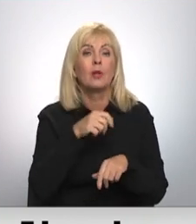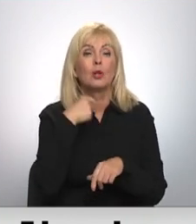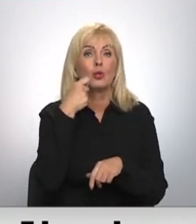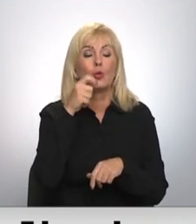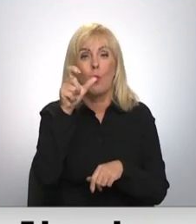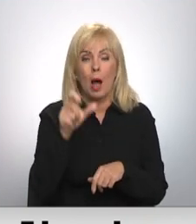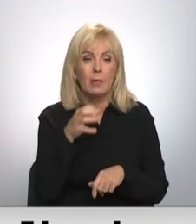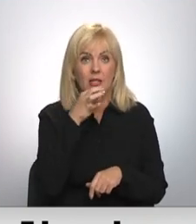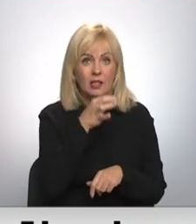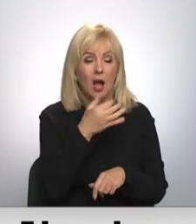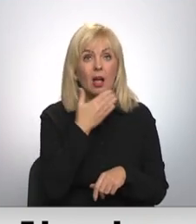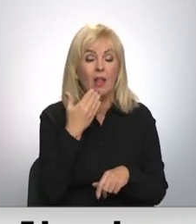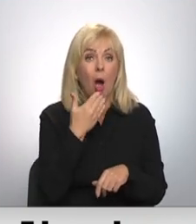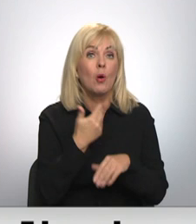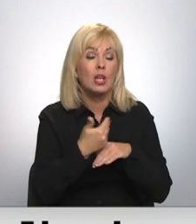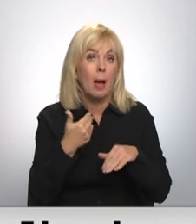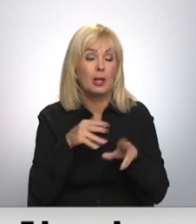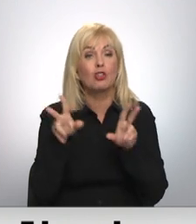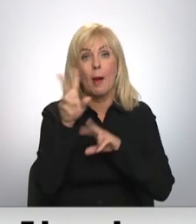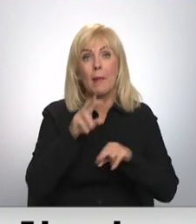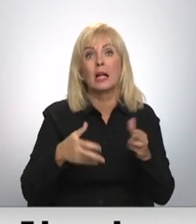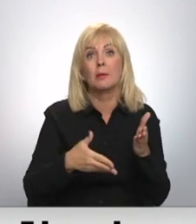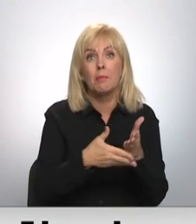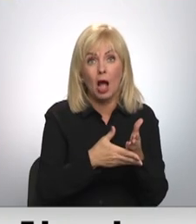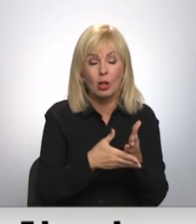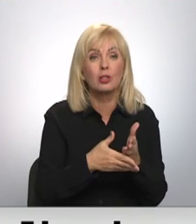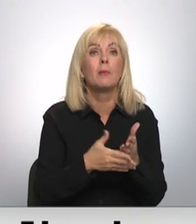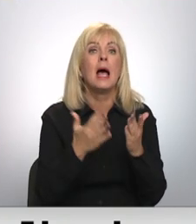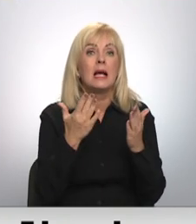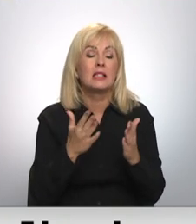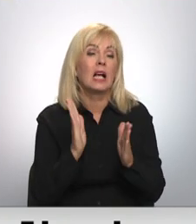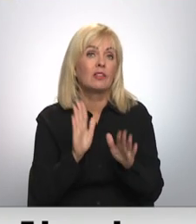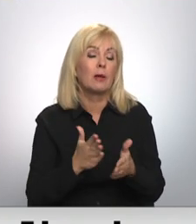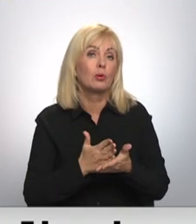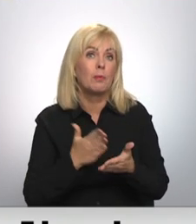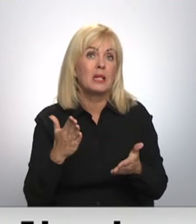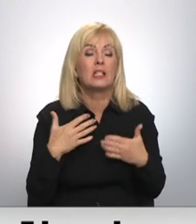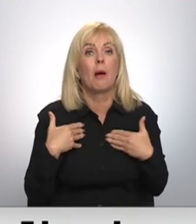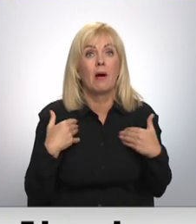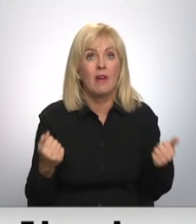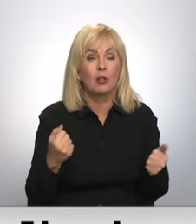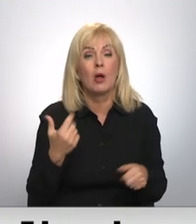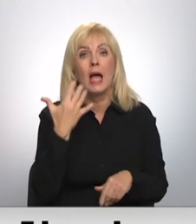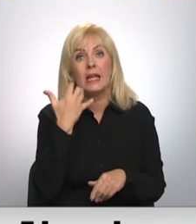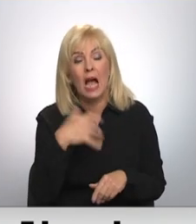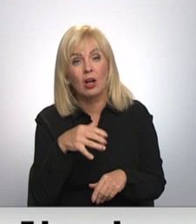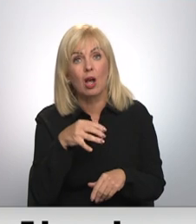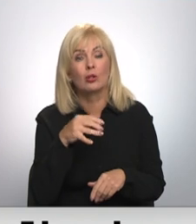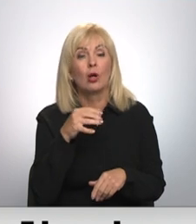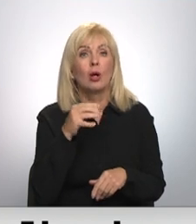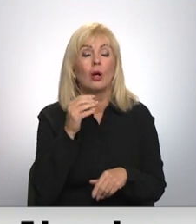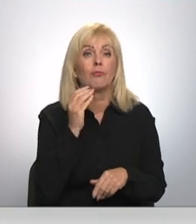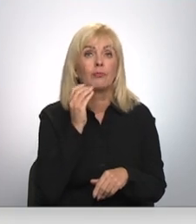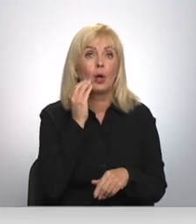saka, ja netiek laicīga meklēta palīdzība, sēkas varbūt pat bīstamas veselībai. Ja tas ir iekaisums, tās ir strūtas, tad var